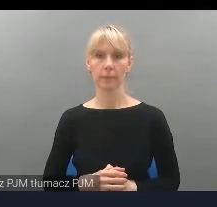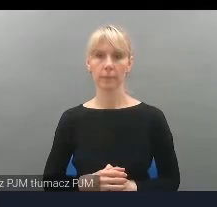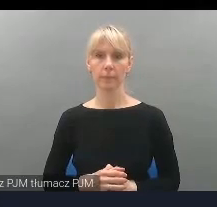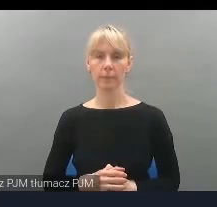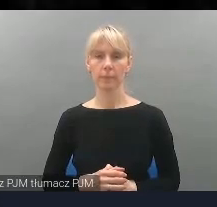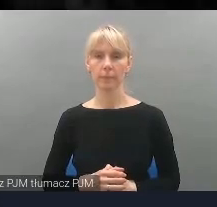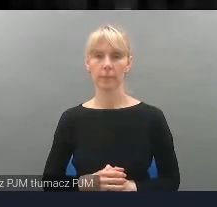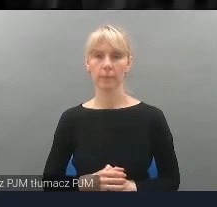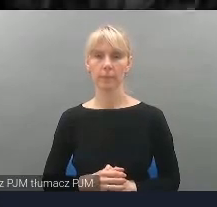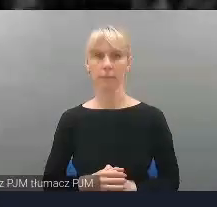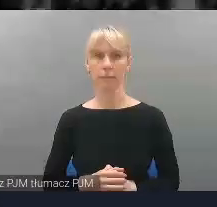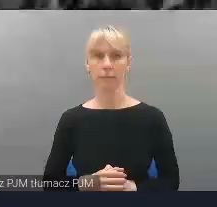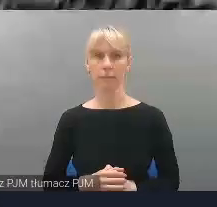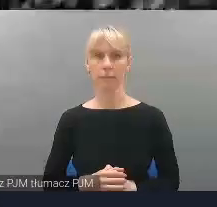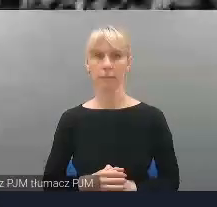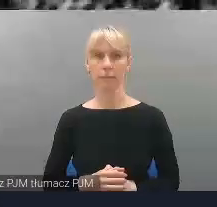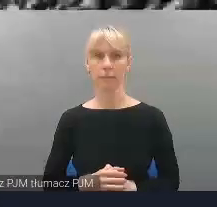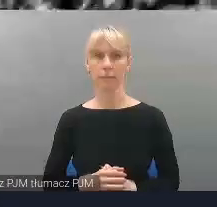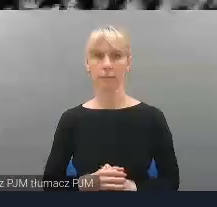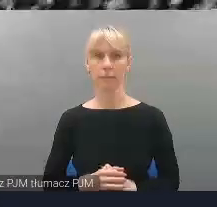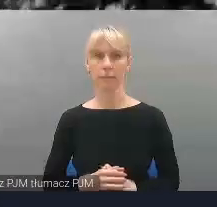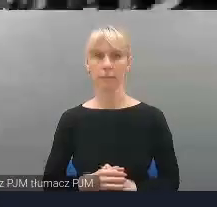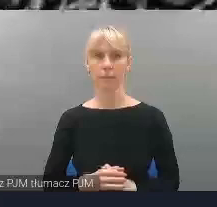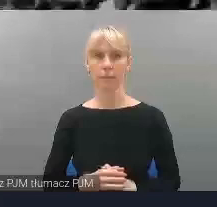Dźwięk może być wyrażony kształtem.